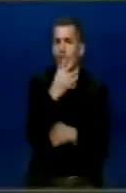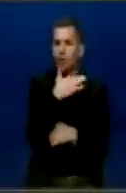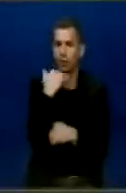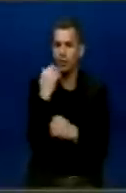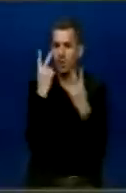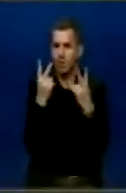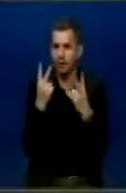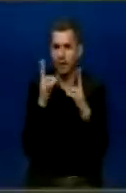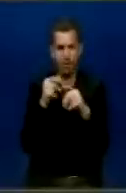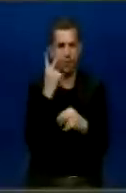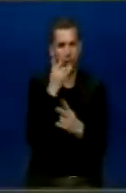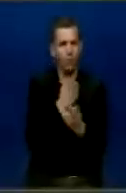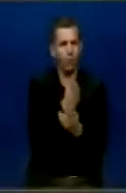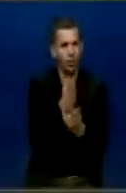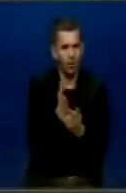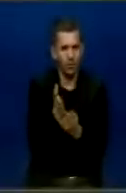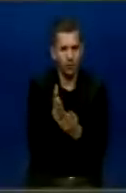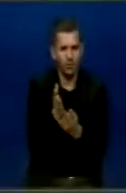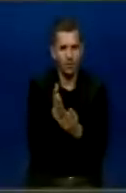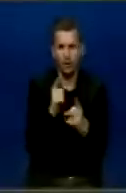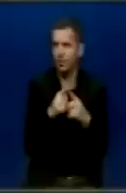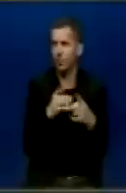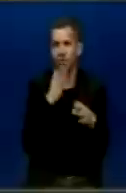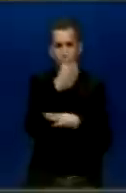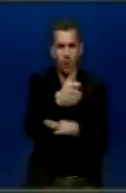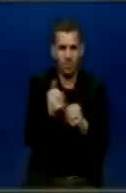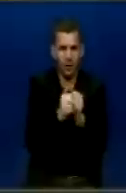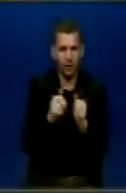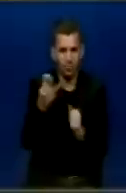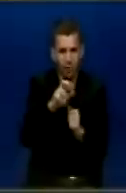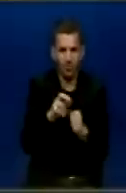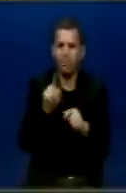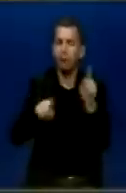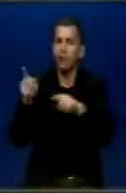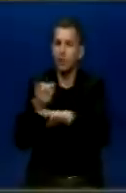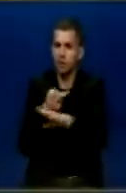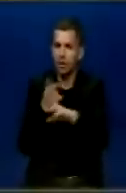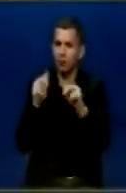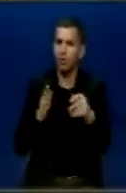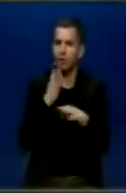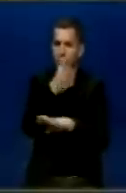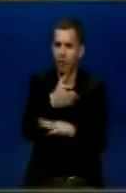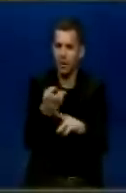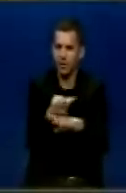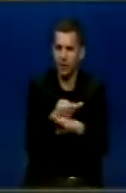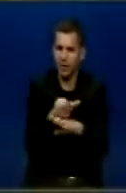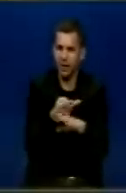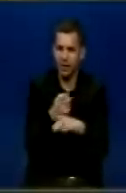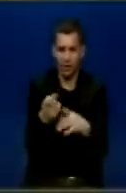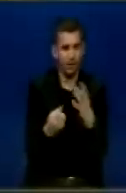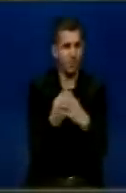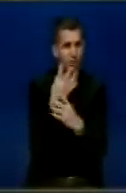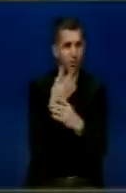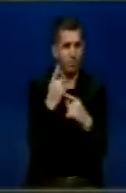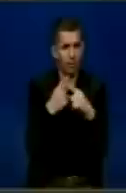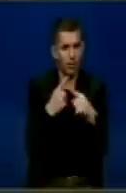rastë janë përdorur dy rrug të e hyrës në bashkimin në Europian, shtetet, disa pre shtetetve kanë hyrën në bashkimin në Europian, siku shtetet që janë zhvilluar